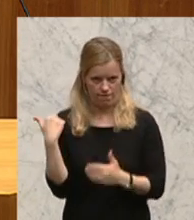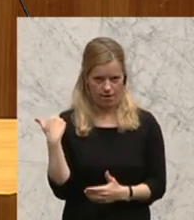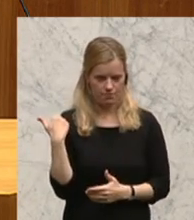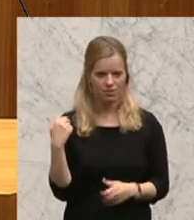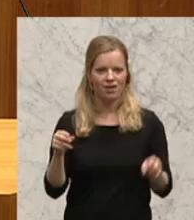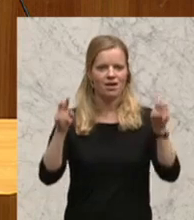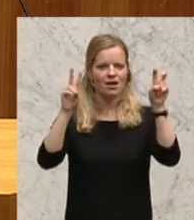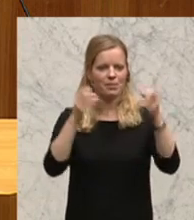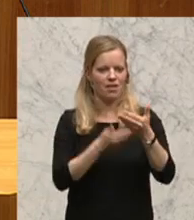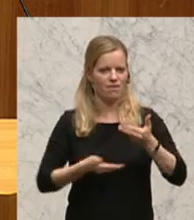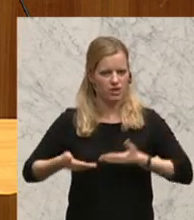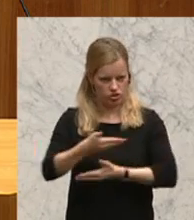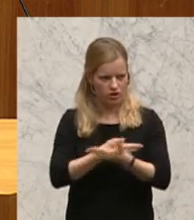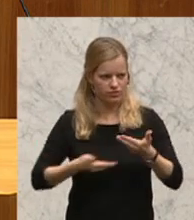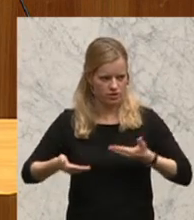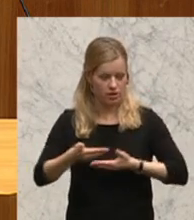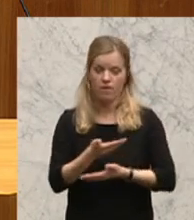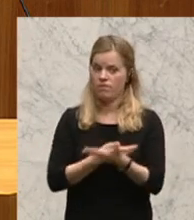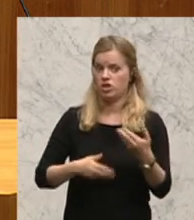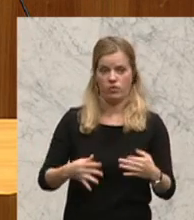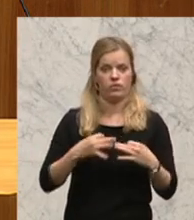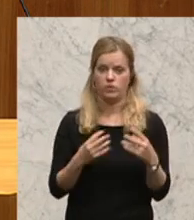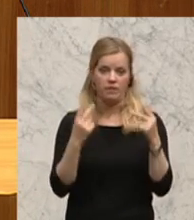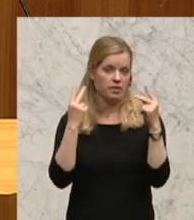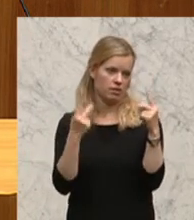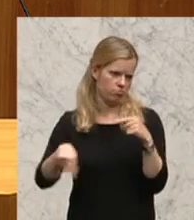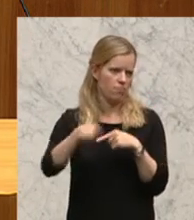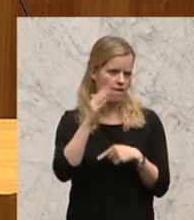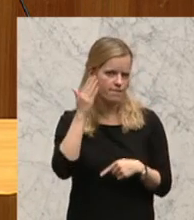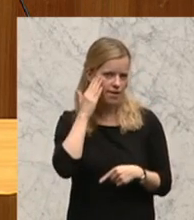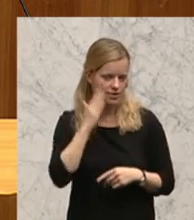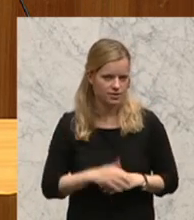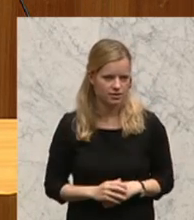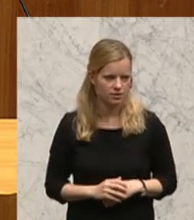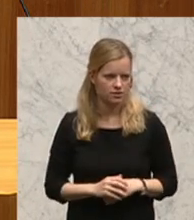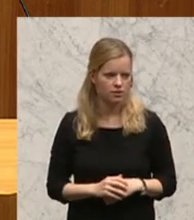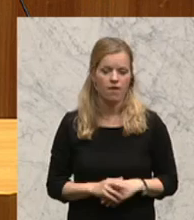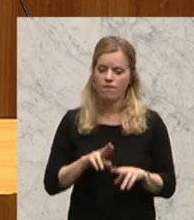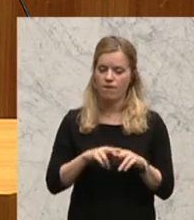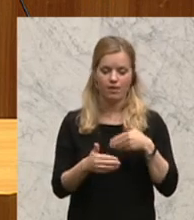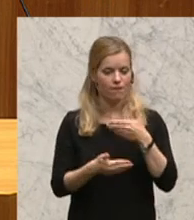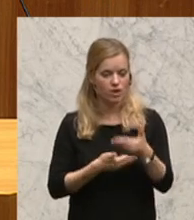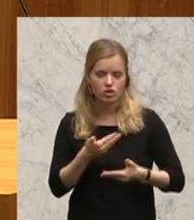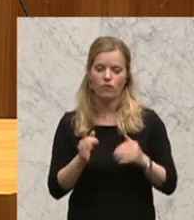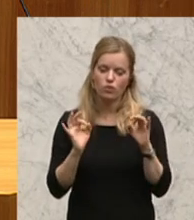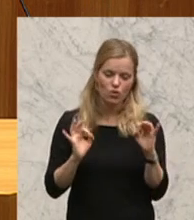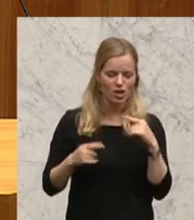die Wirtschaft liegt uns am Herzen, das wissen Sie. Die Wirtschaft, wenn sie rund läuft, ist die Basis für Wohlstand